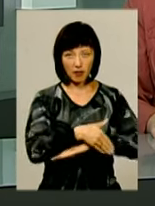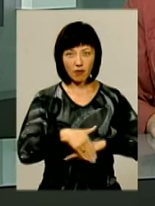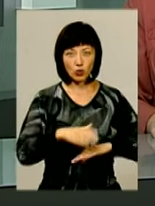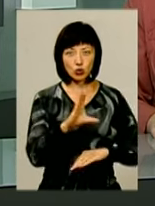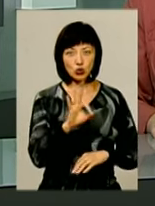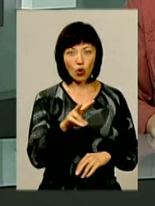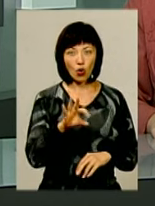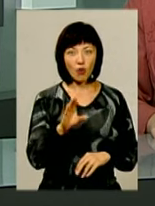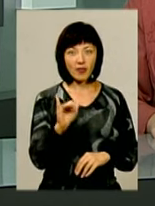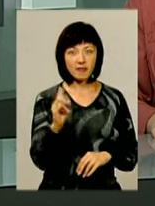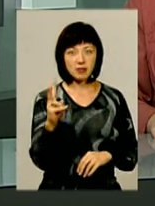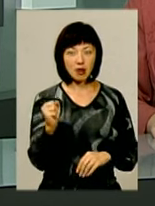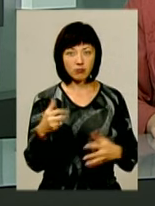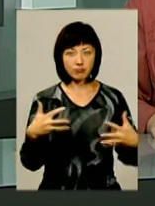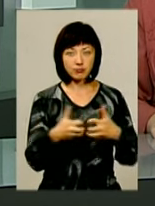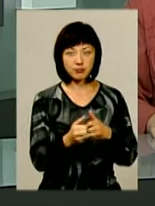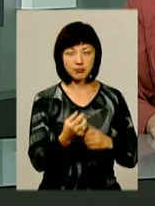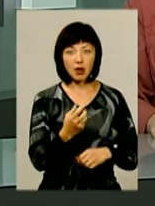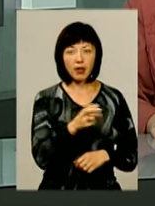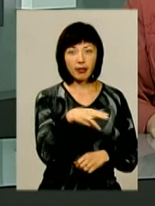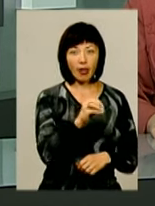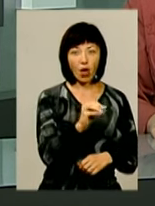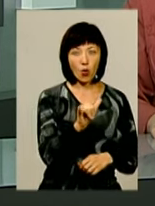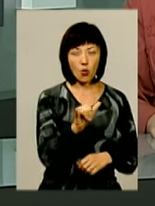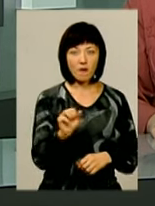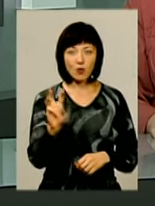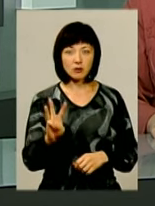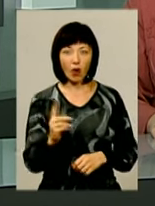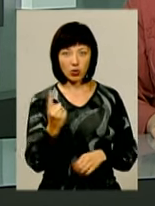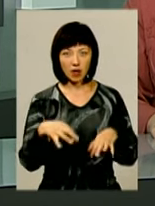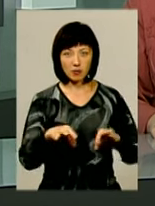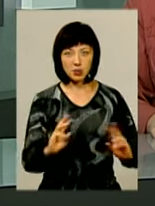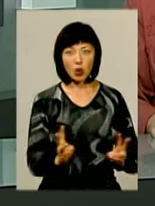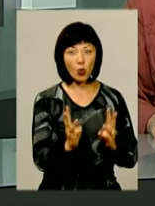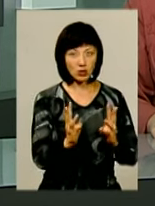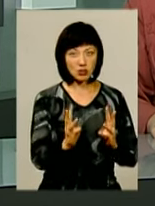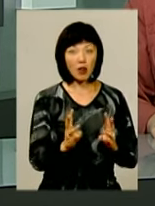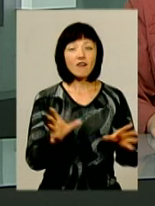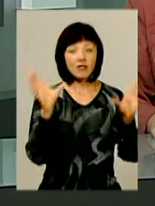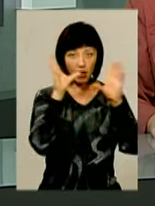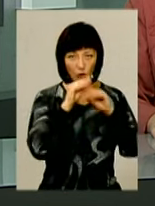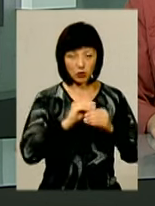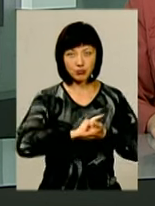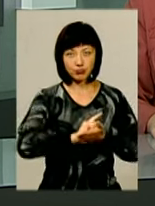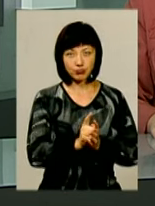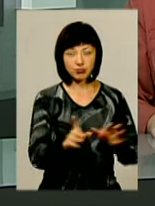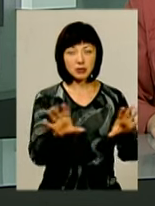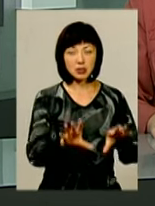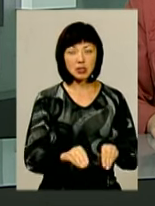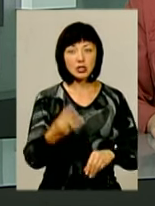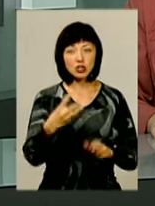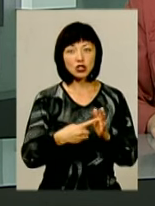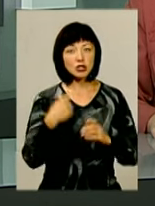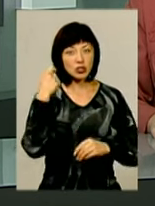'ївській в лоб зіткнулися Деу та Вольцваген. Одна з автівок загорілася. Попри те, що пожежу вдалося оперативно загасити, 36